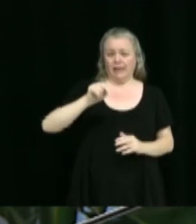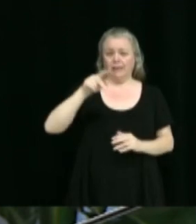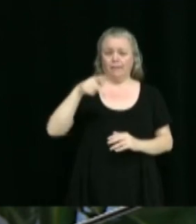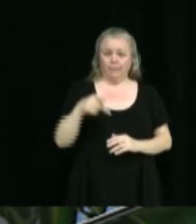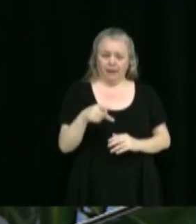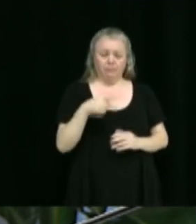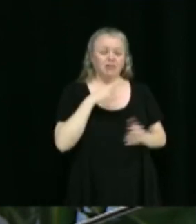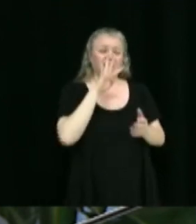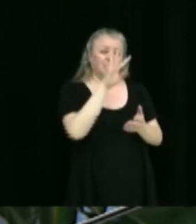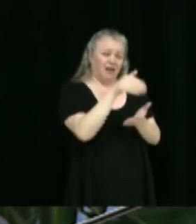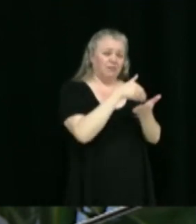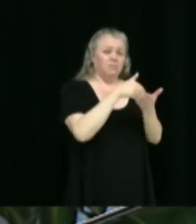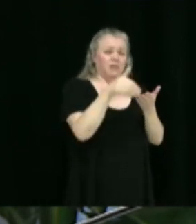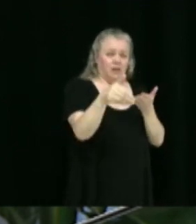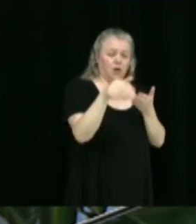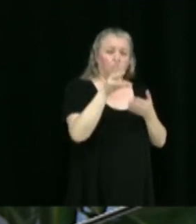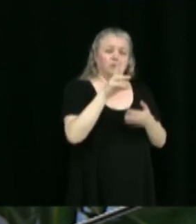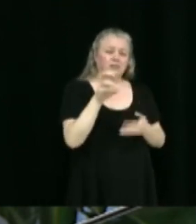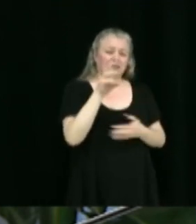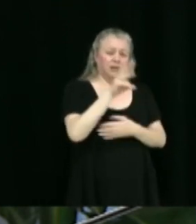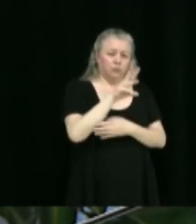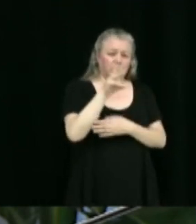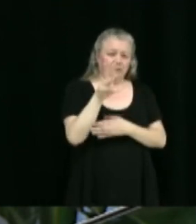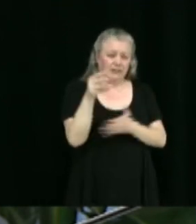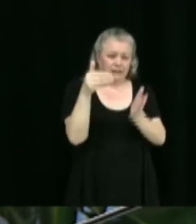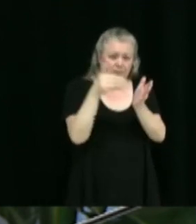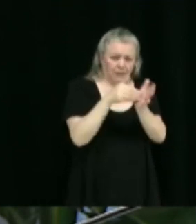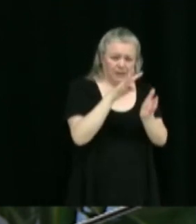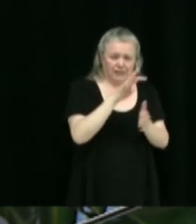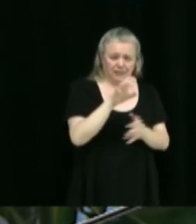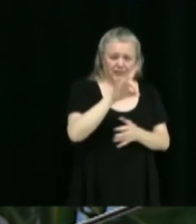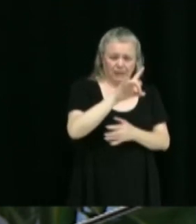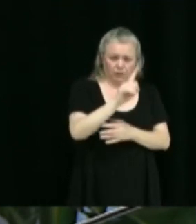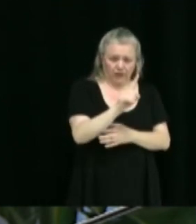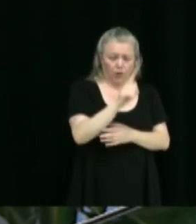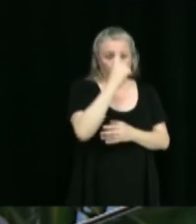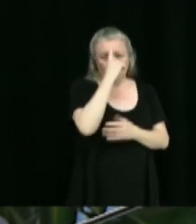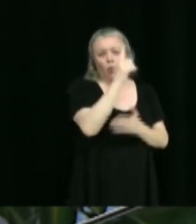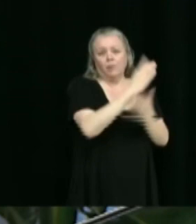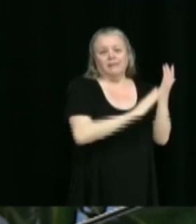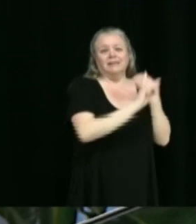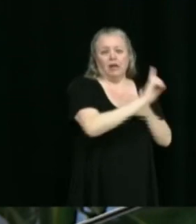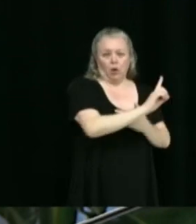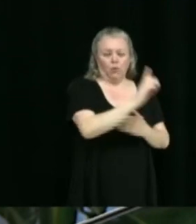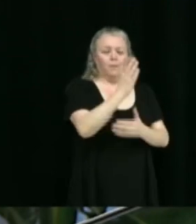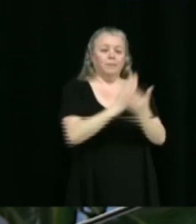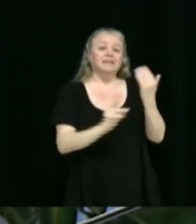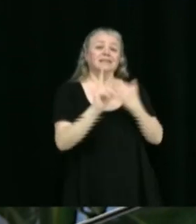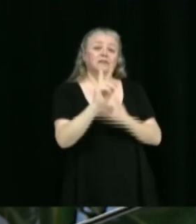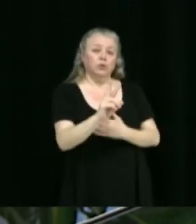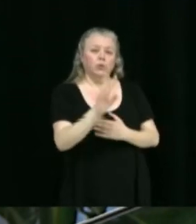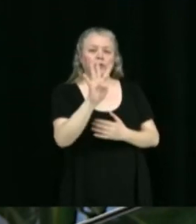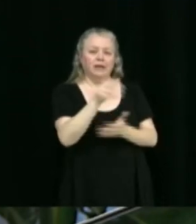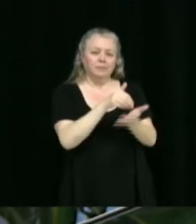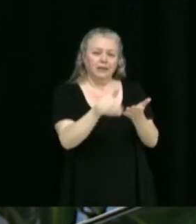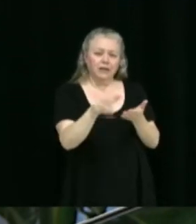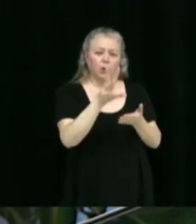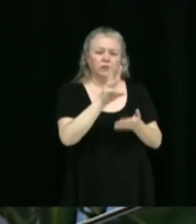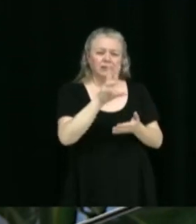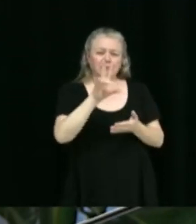montant de 4 666 481 $ et pour l'option 2 de 4 672